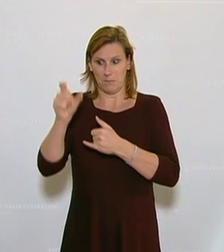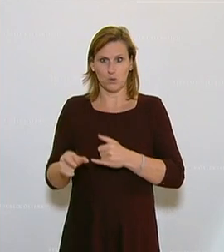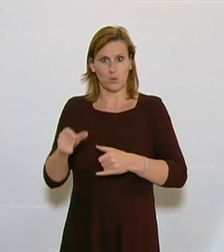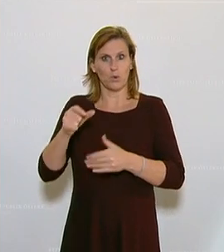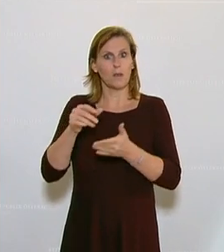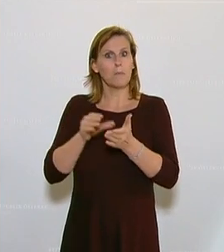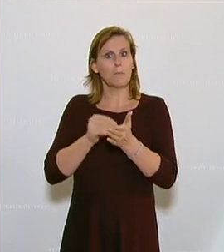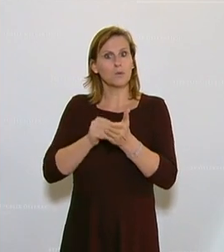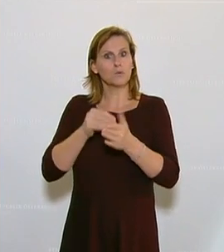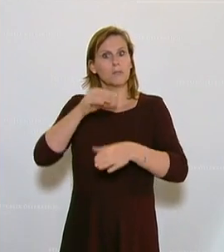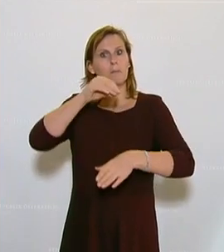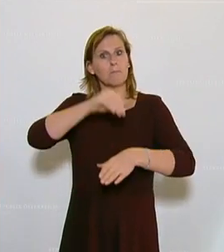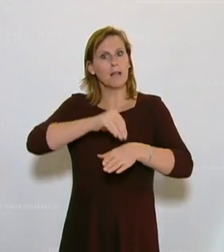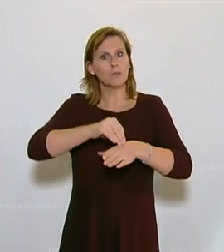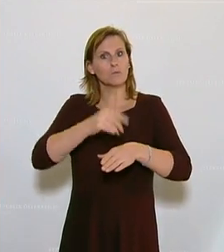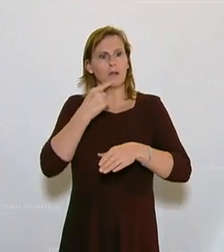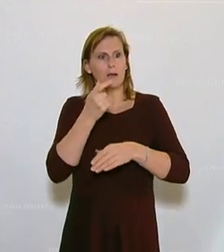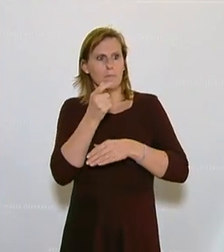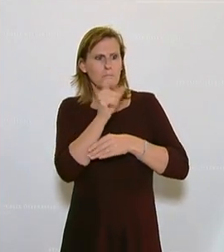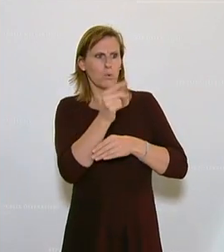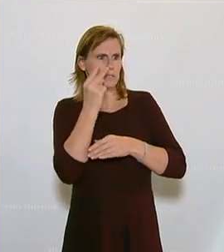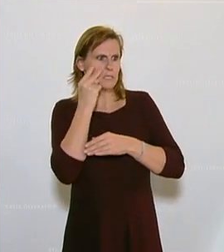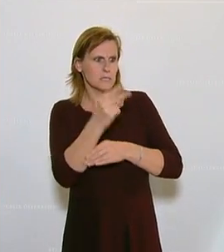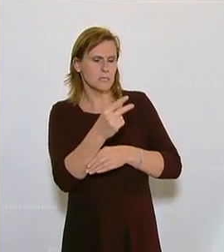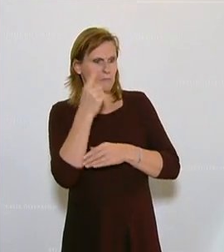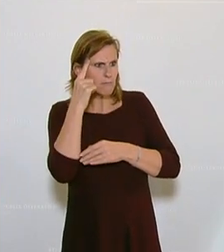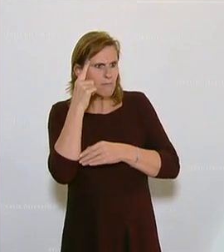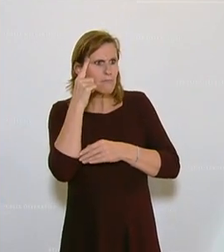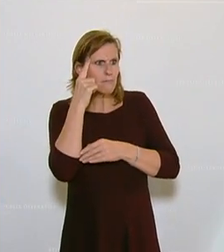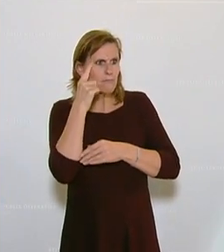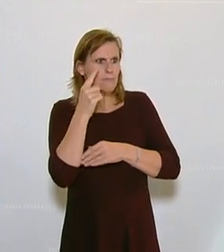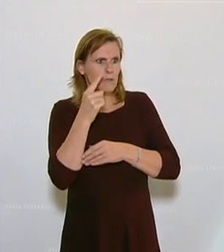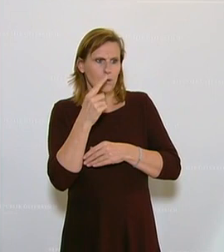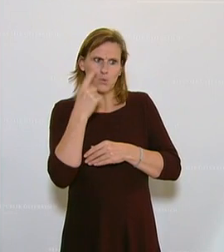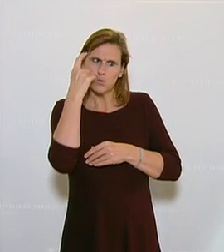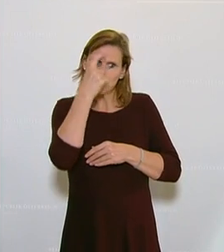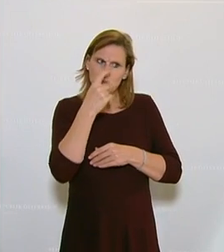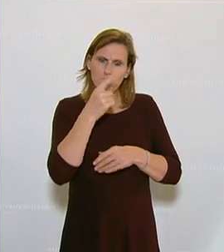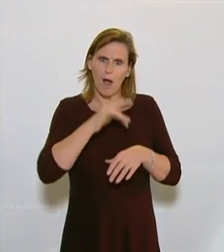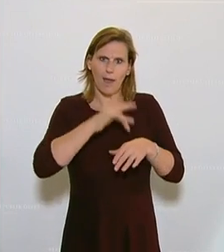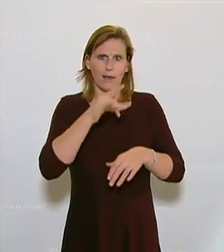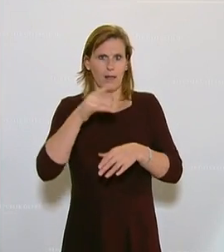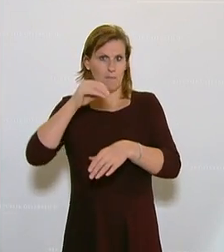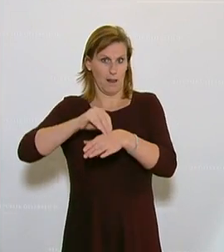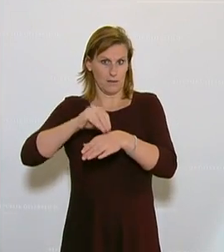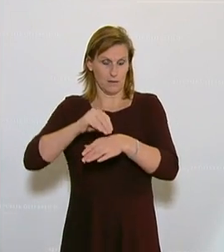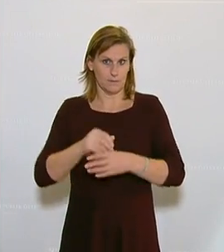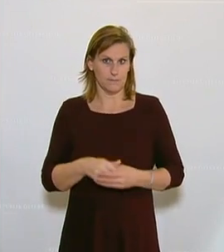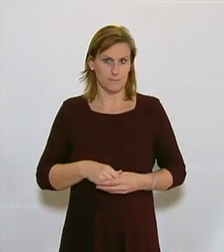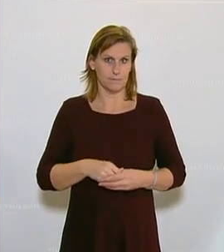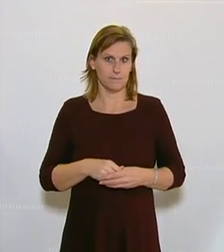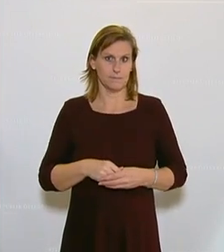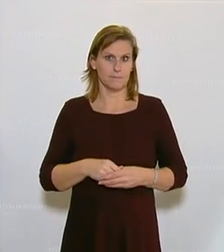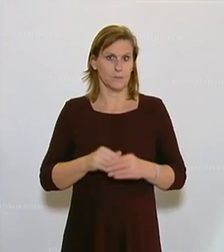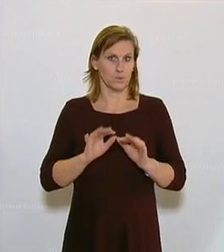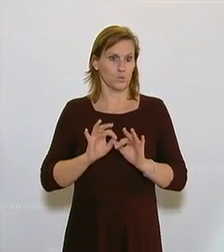dass er ein Posting sieht und denkt sich, das ist strafrechtlich bedenklich und meldet das. Gut,